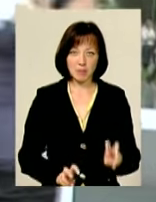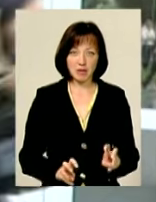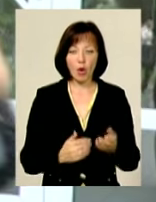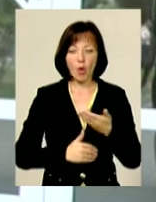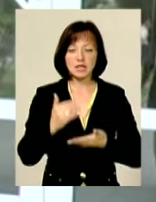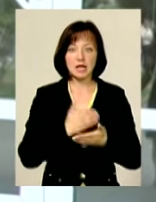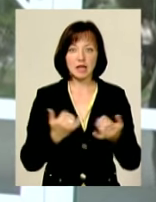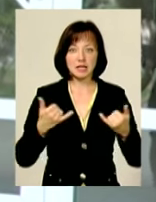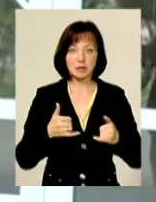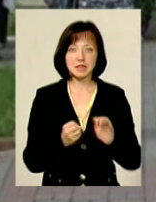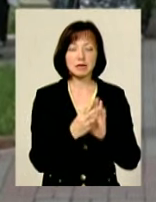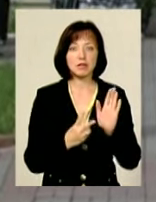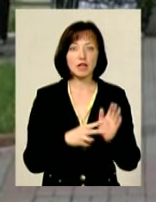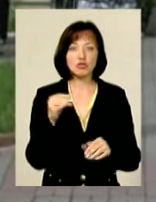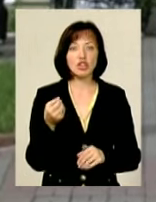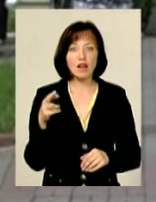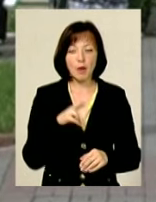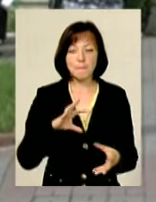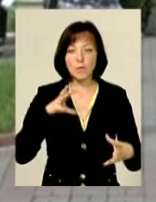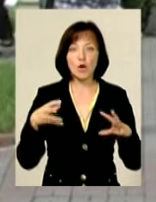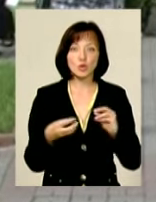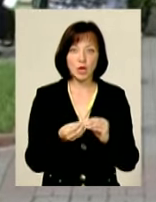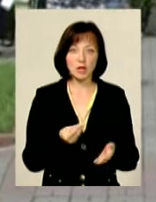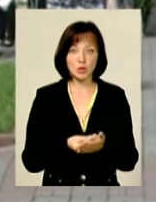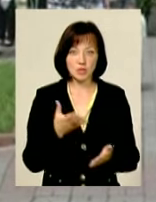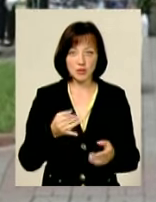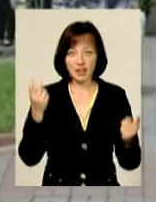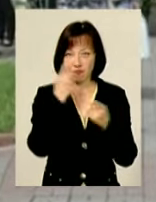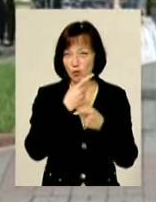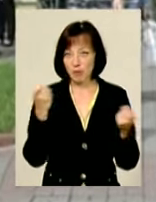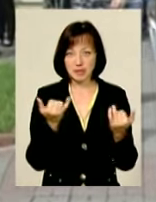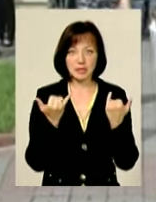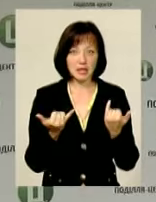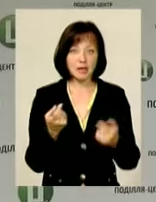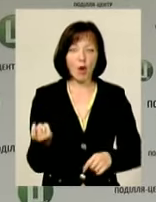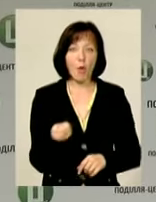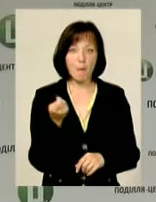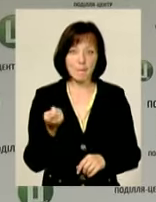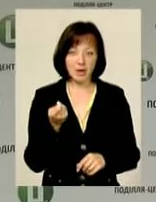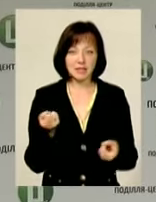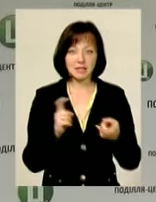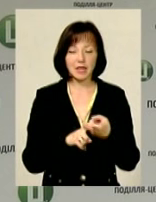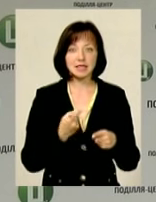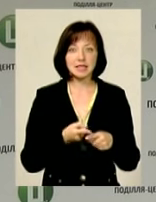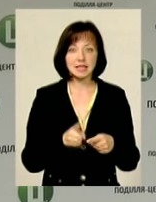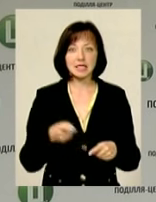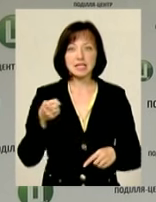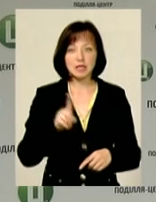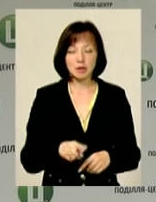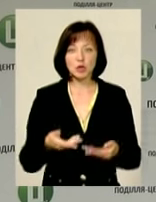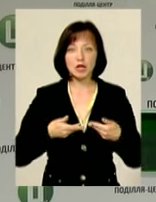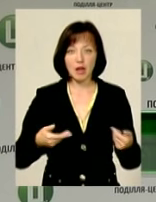складатимуть 17 червня Утім, про результати оцінювання інформації нині обмаль Зв'язано це з тим, що нам